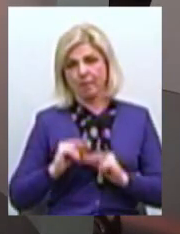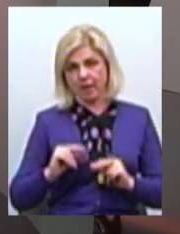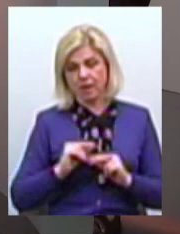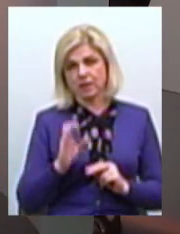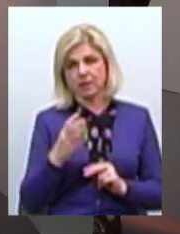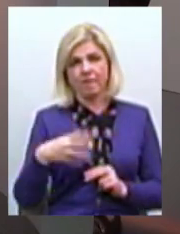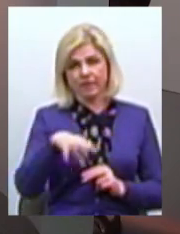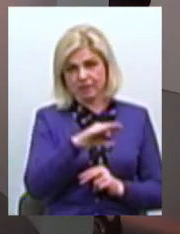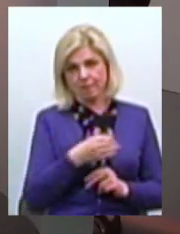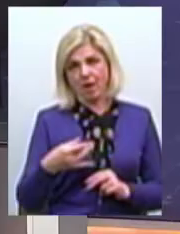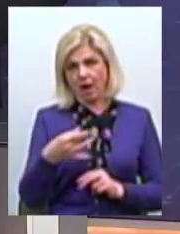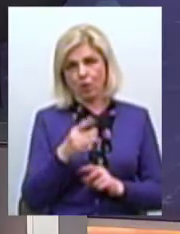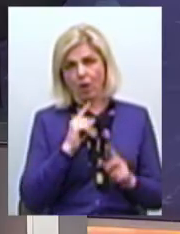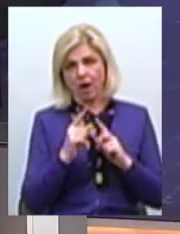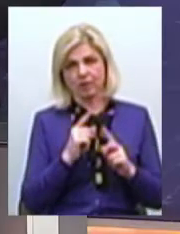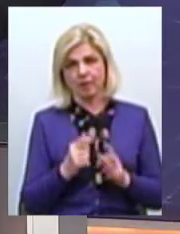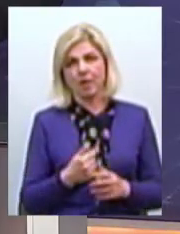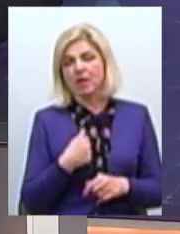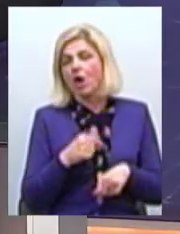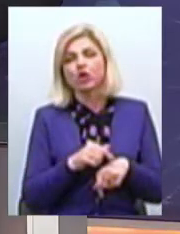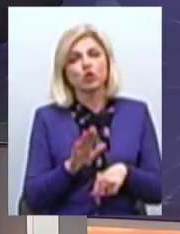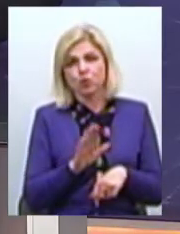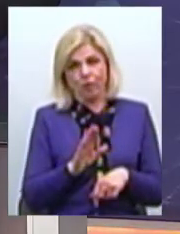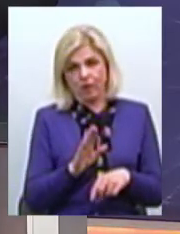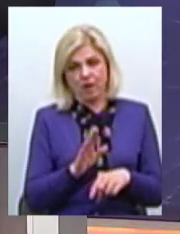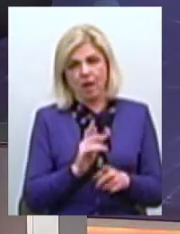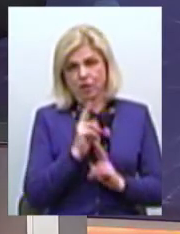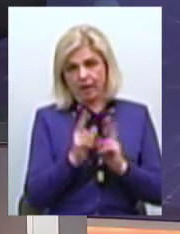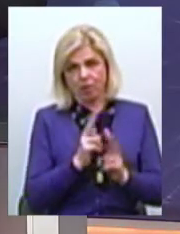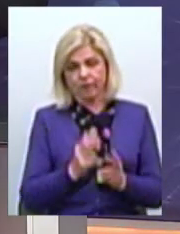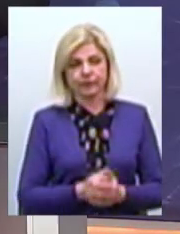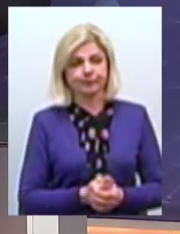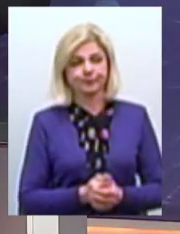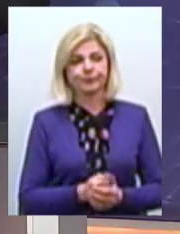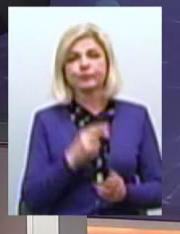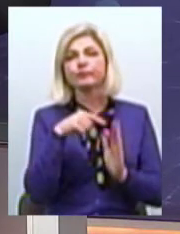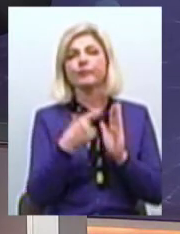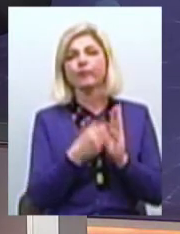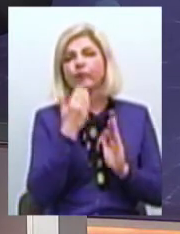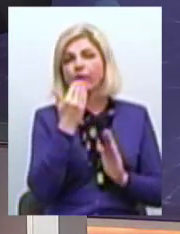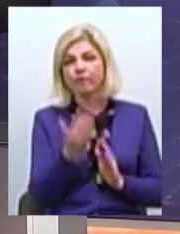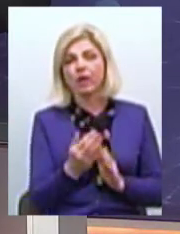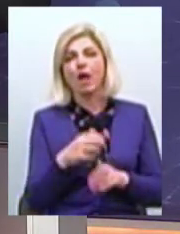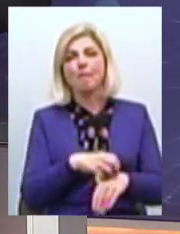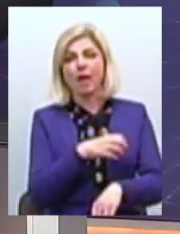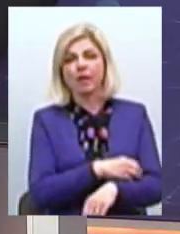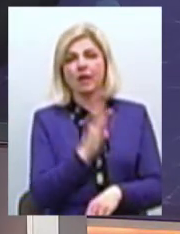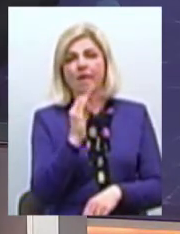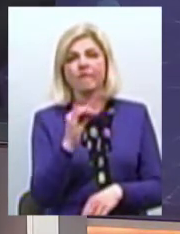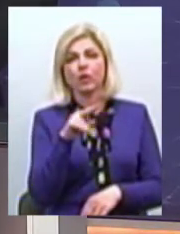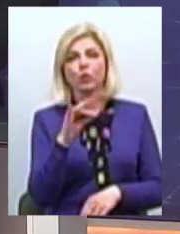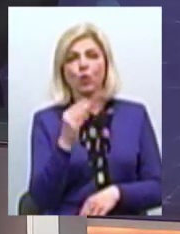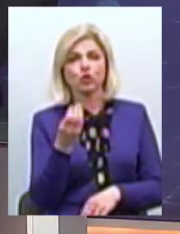З усіма районними радами Я не чула нарікань Дякую, запитання від Геннадія Рубського Голови фракції партії відродження Миколаївської обласній раді